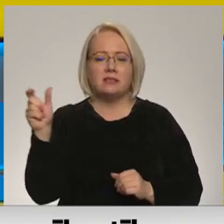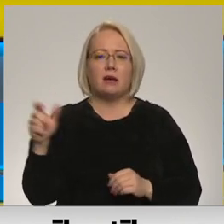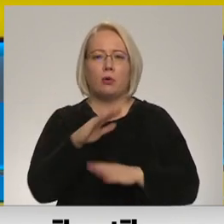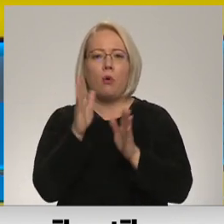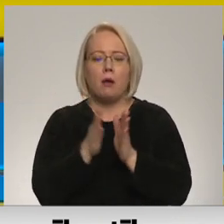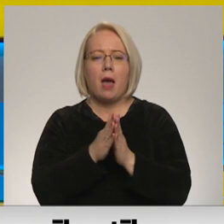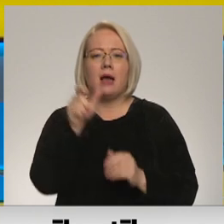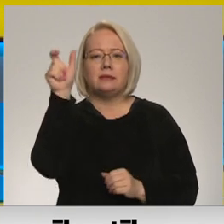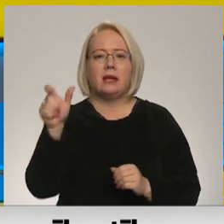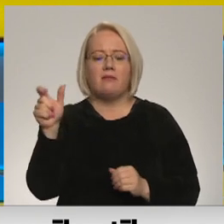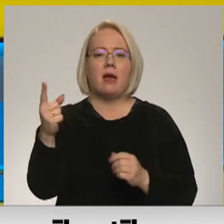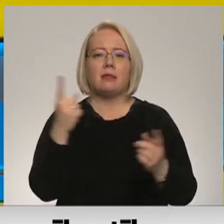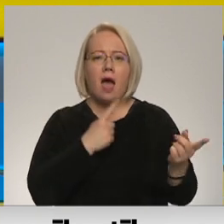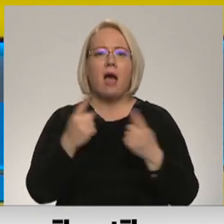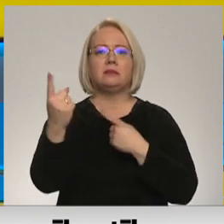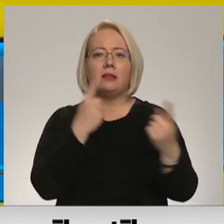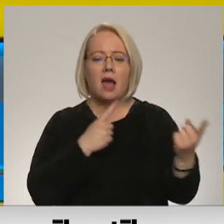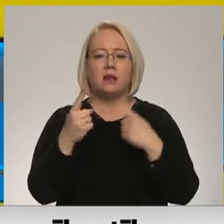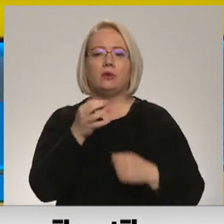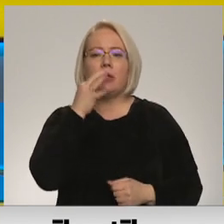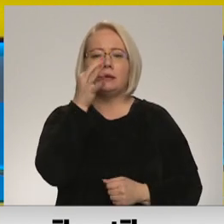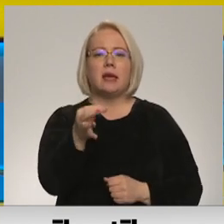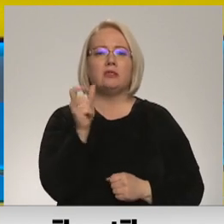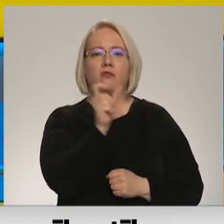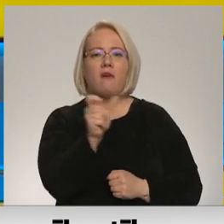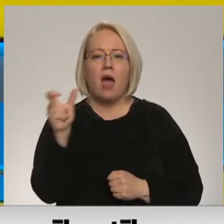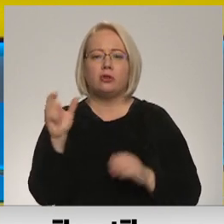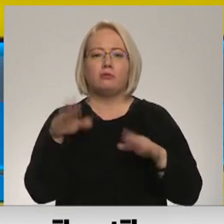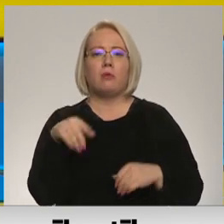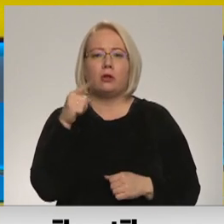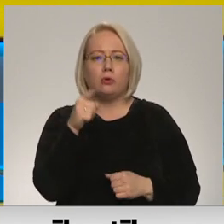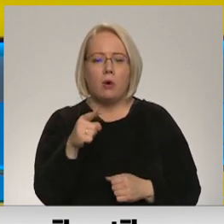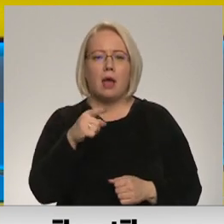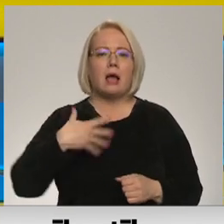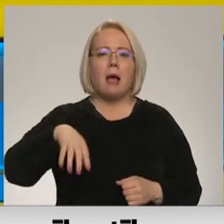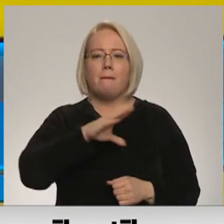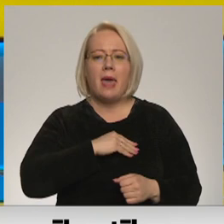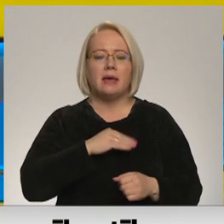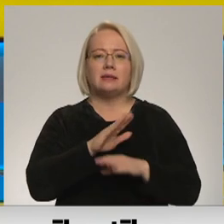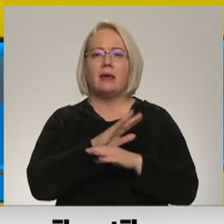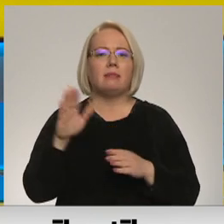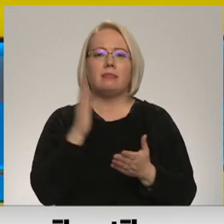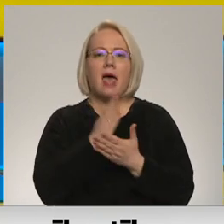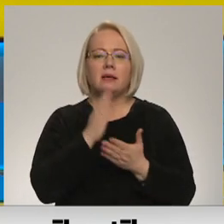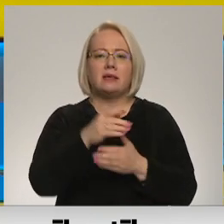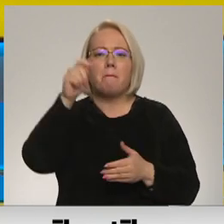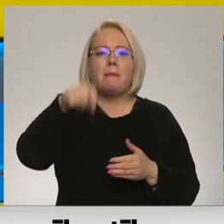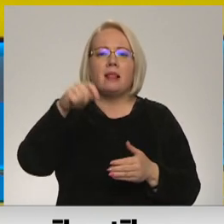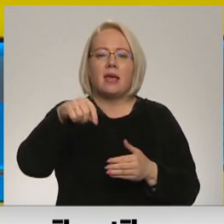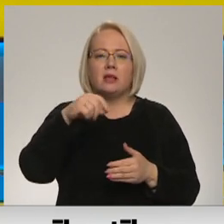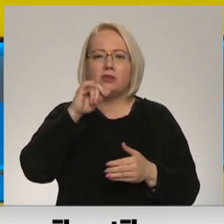nāca, nāca un nāca. Tad, kad es teicu tos vārdus par to, ka mēs nesam pilienas okeānā, mēs esam okejāns,